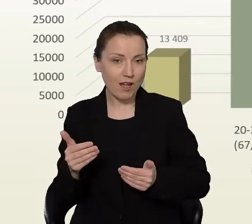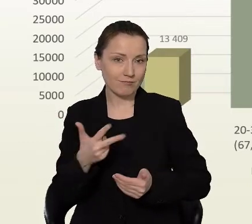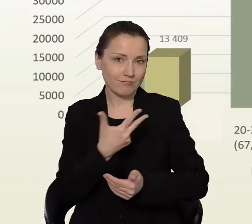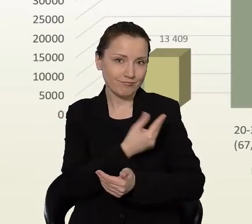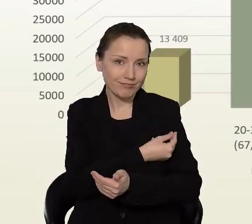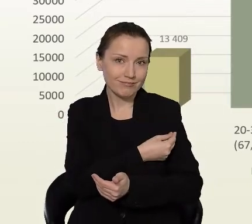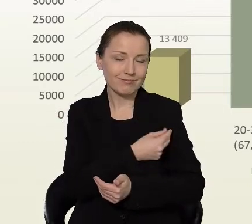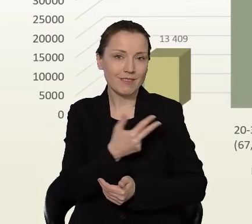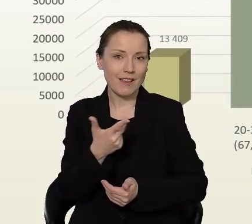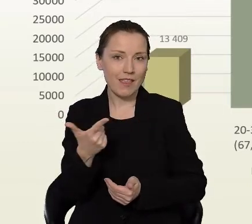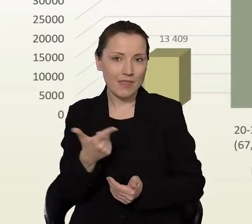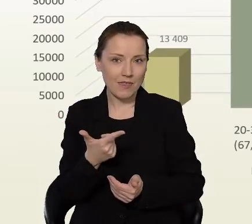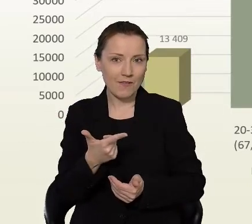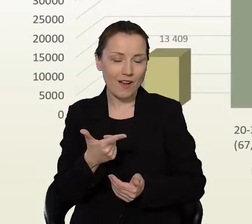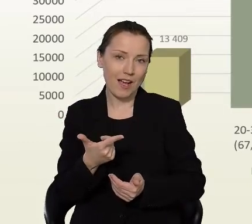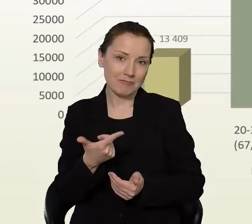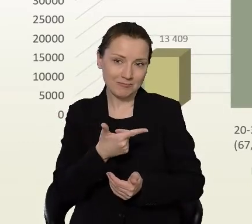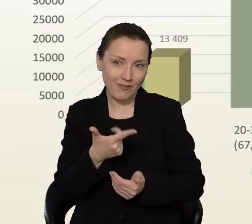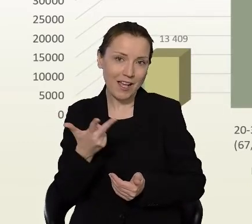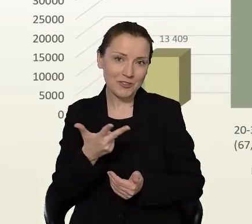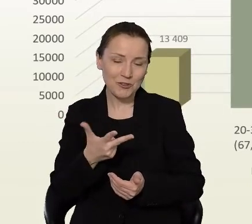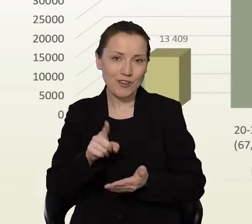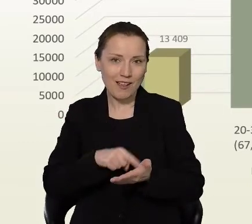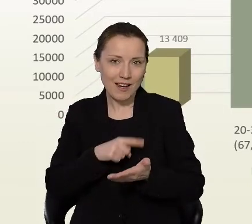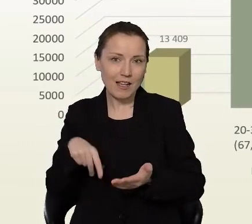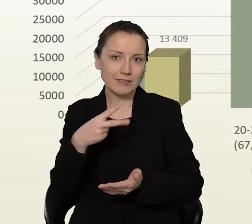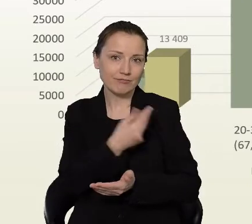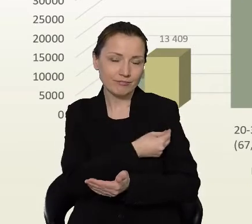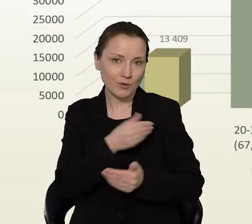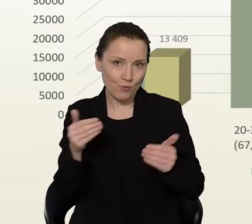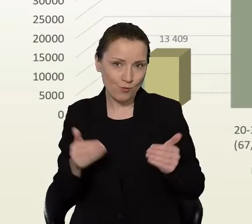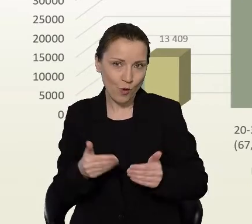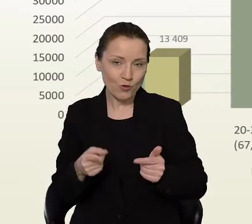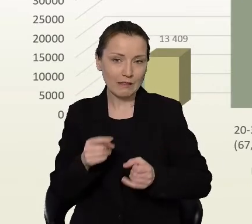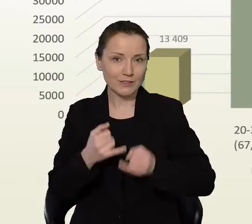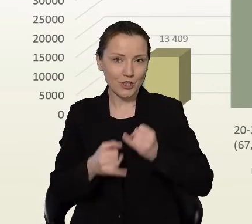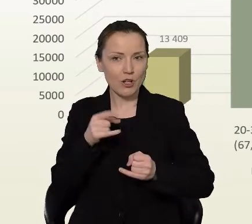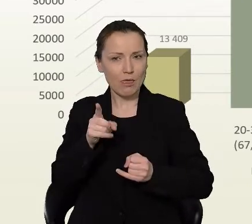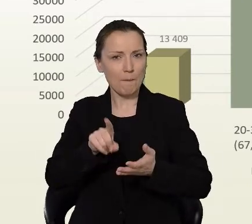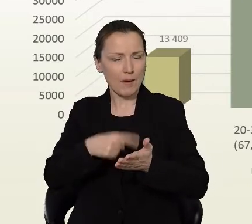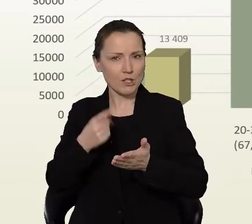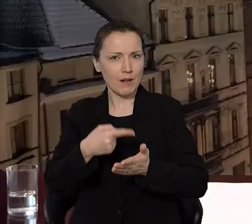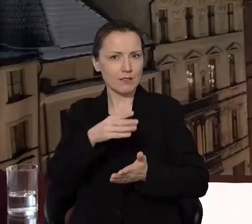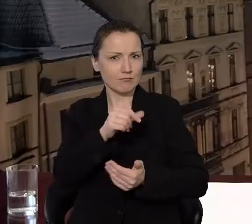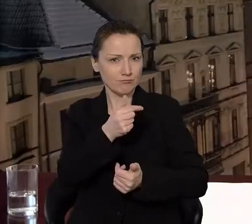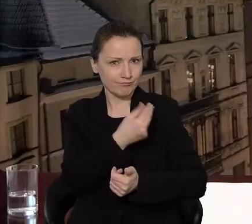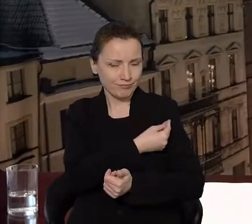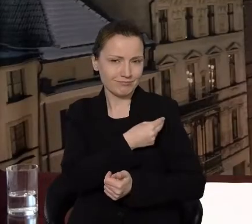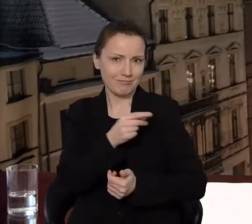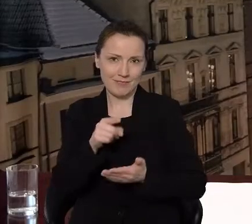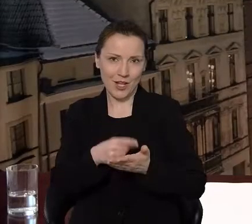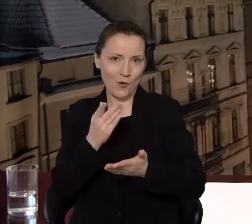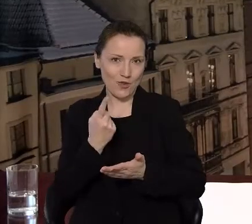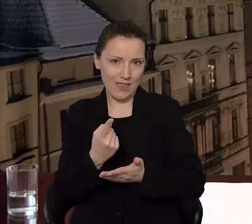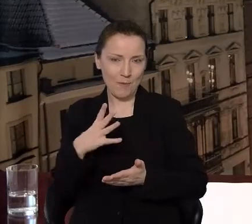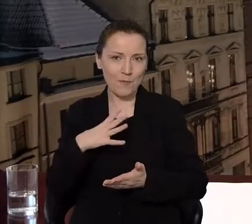czyli druga lub trzecia. Druga w sytuacji, kiedy pierwsza szczepionka była dawką jednorazową,